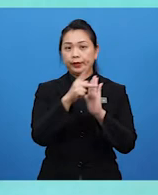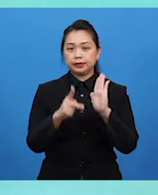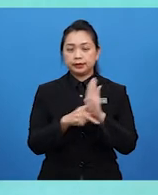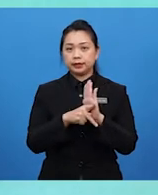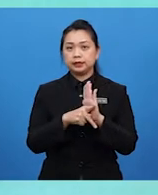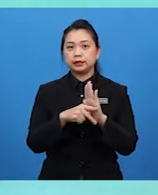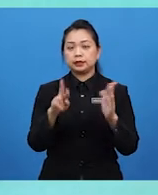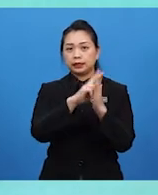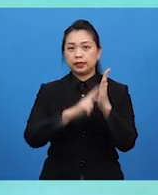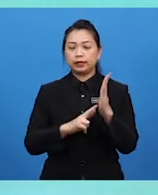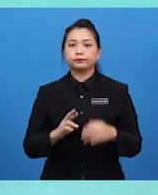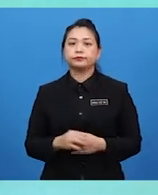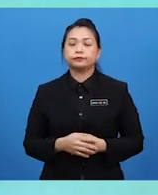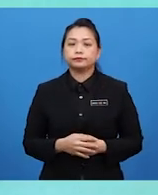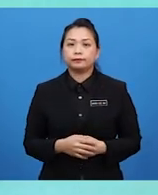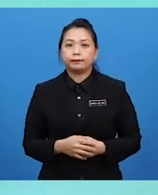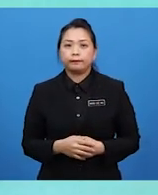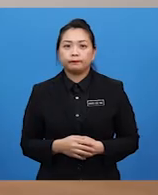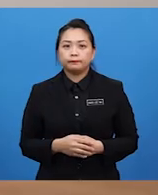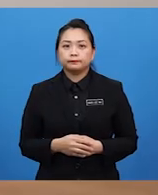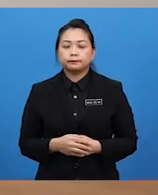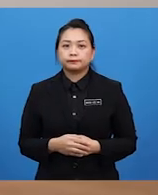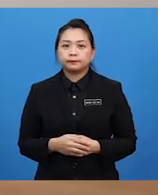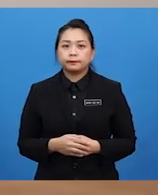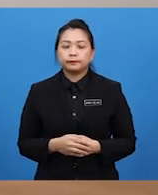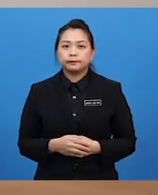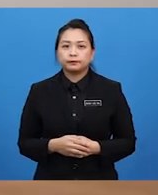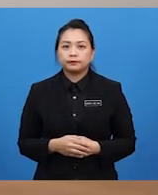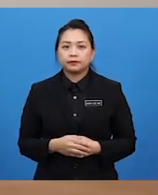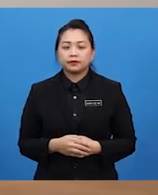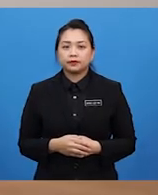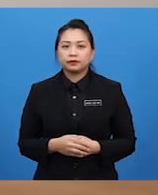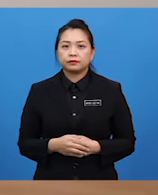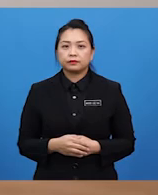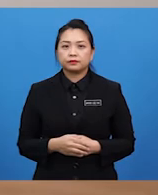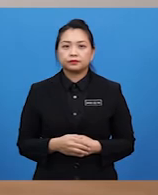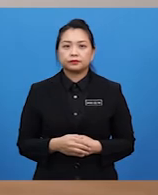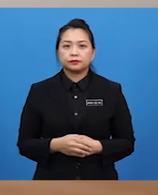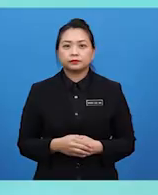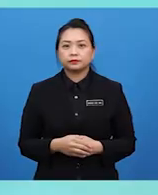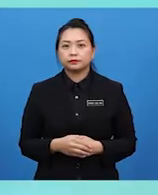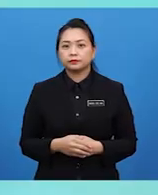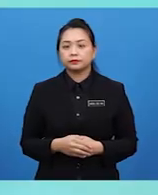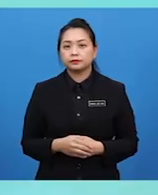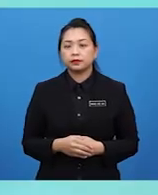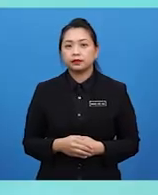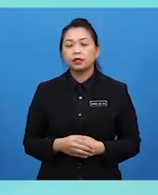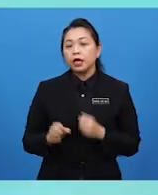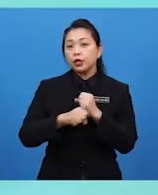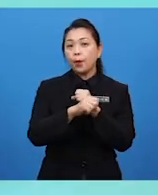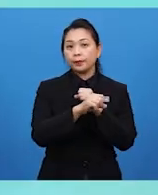rekaan yang baik. Betul tak, Cikgu Doys? Betul, Cikgu Doys. Ya. Jadi, pelajar di luar sana, kita bercerita mengenai komersial.